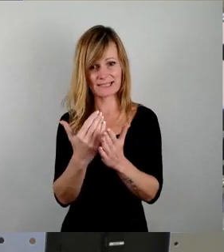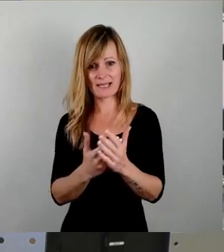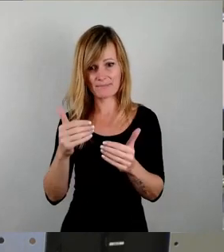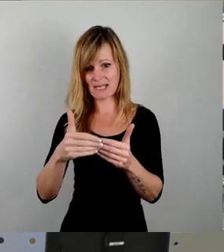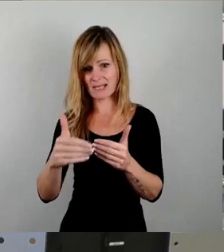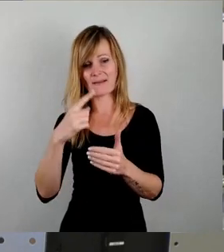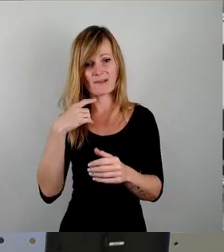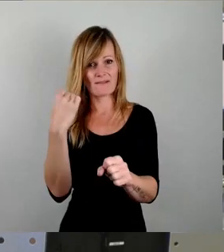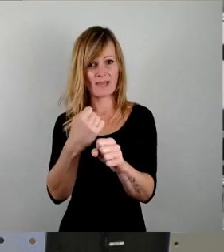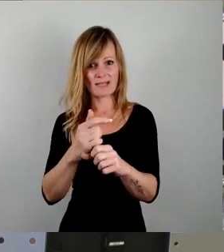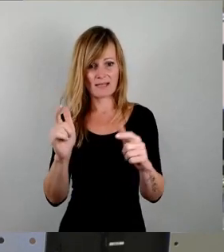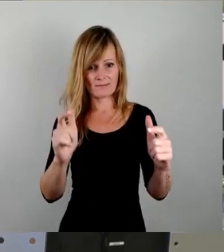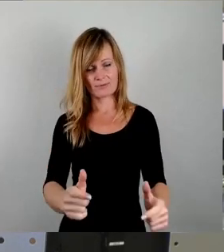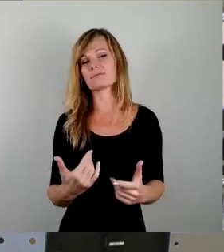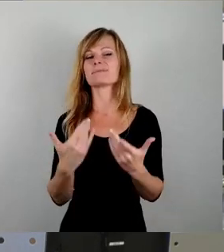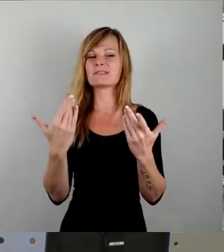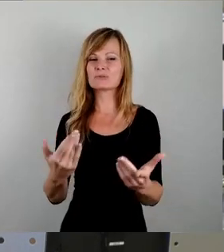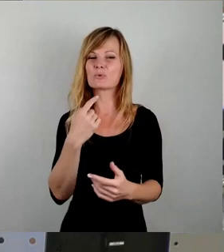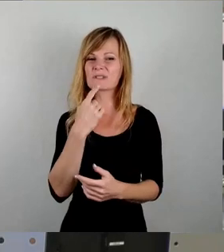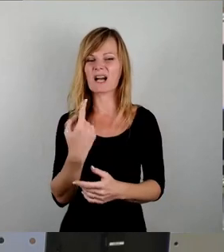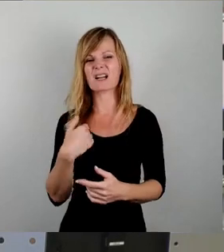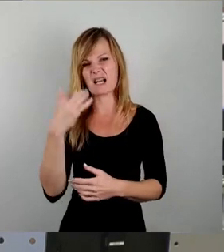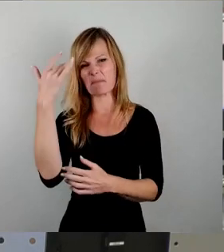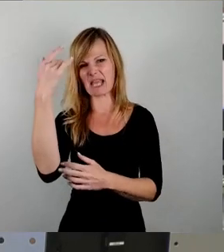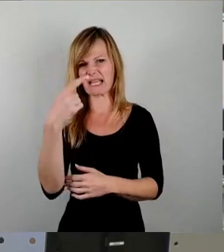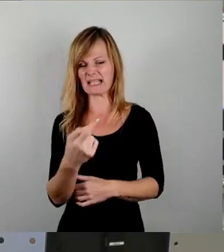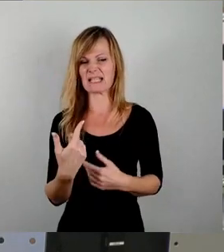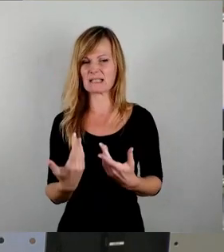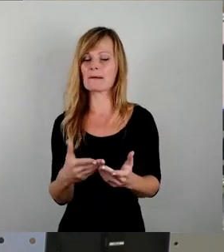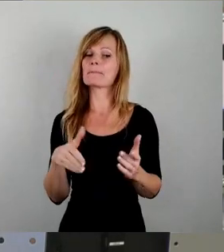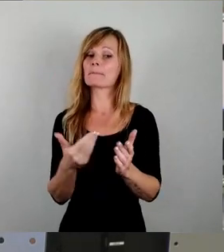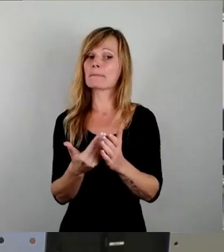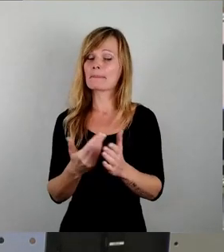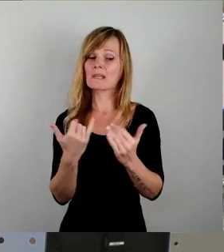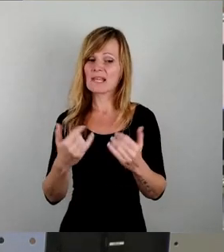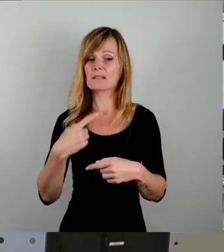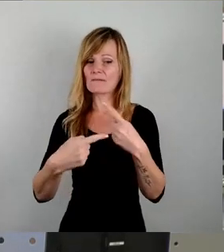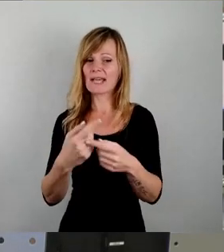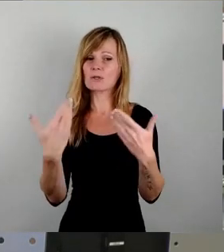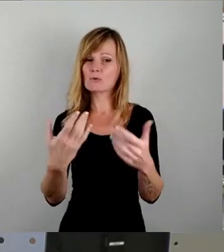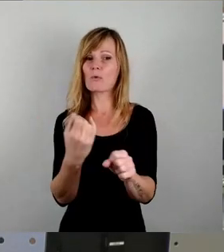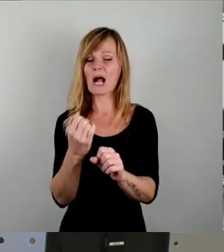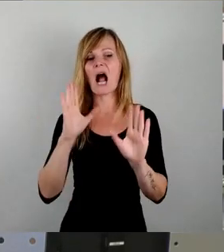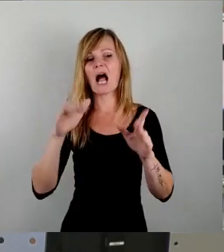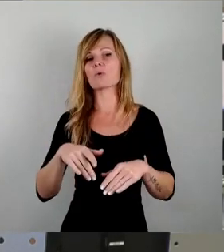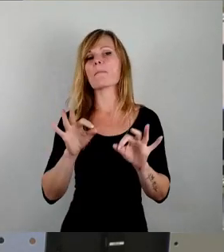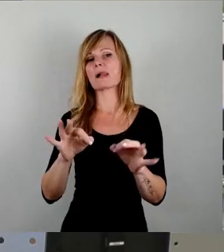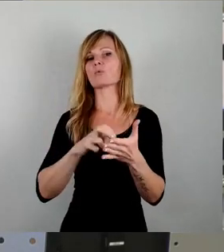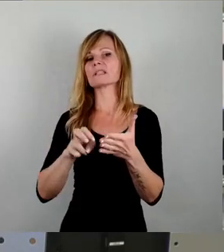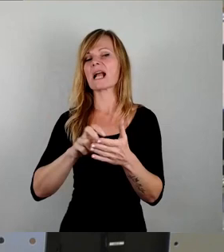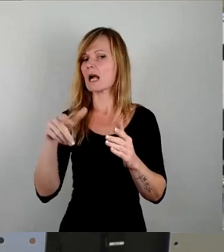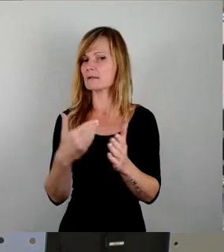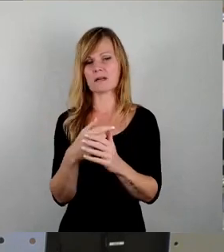bestimmen lässt, ist gelinde gesagt bedenklich. Hier nach dem Motto zu verfahren, ist ja nochmal gut gegangen, ist fahrlässig.